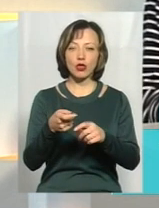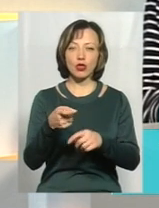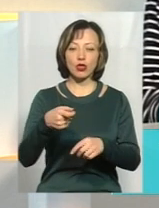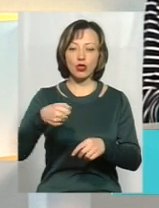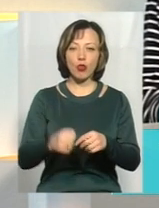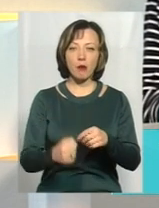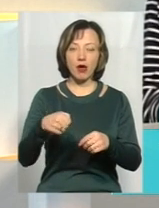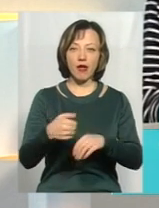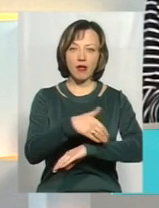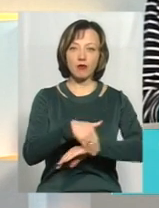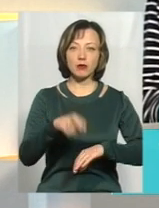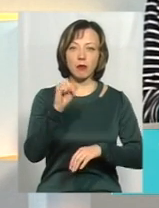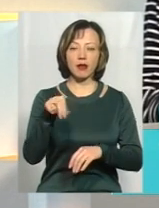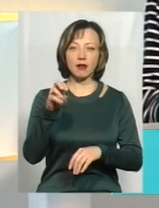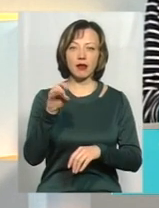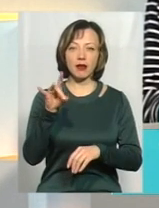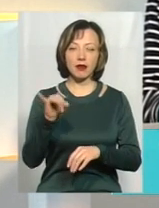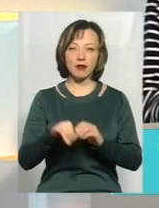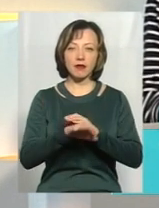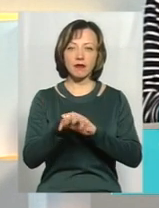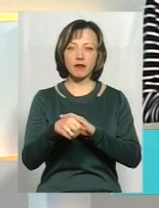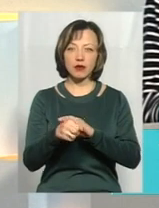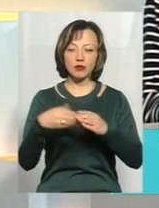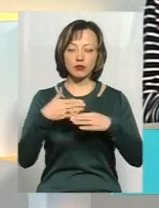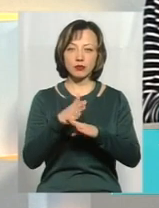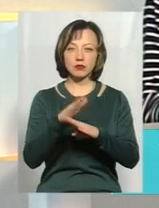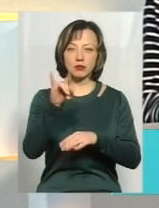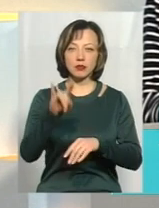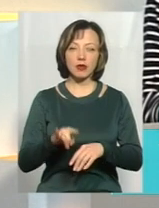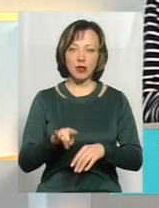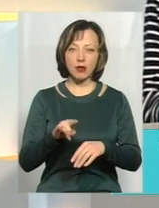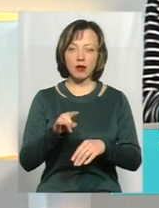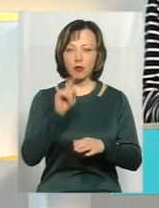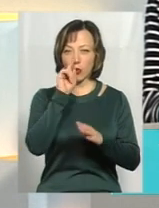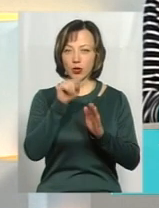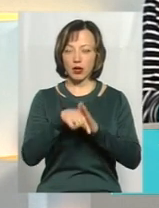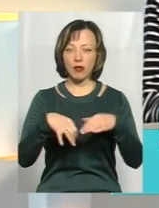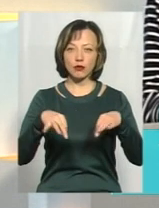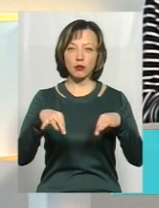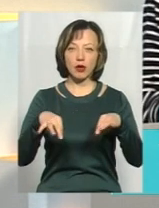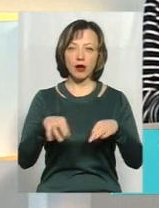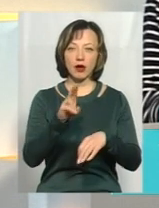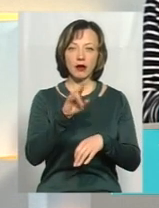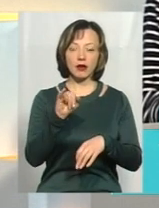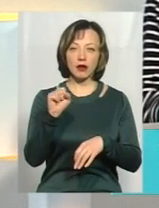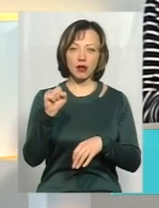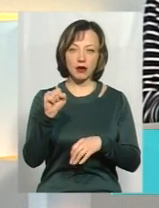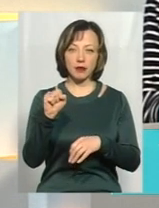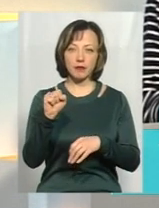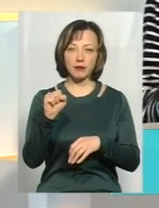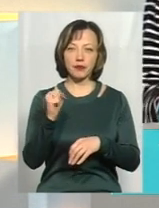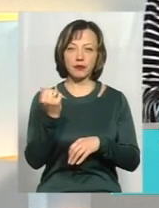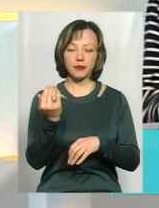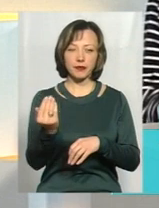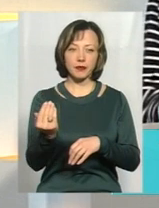у дворі будинку не встановлено особа. Знову ж таки, шляхом розбиття скла пасажирських дверей проникла салон автомобіля марки KIO Serato, що